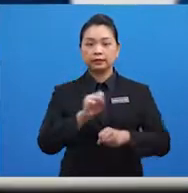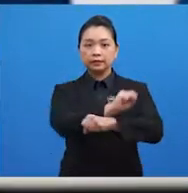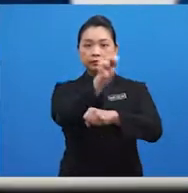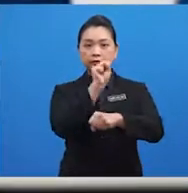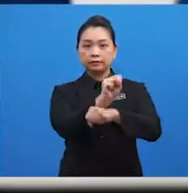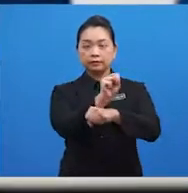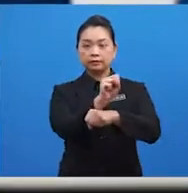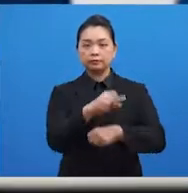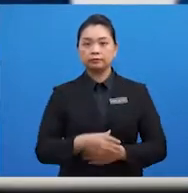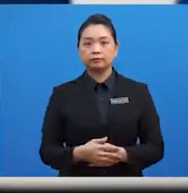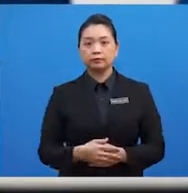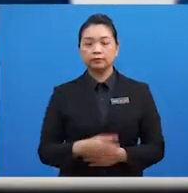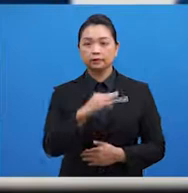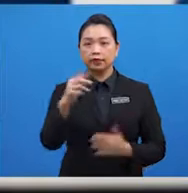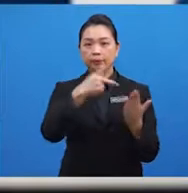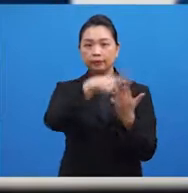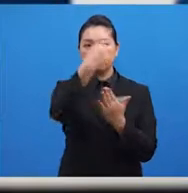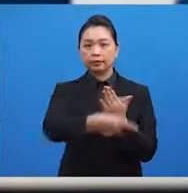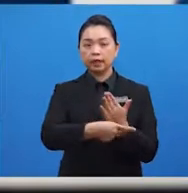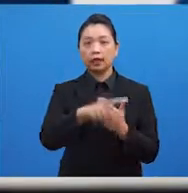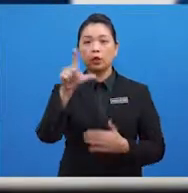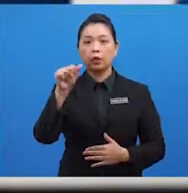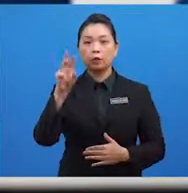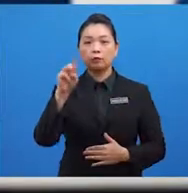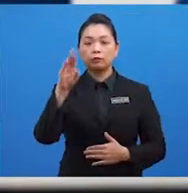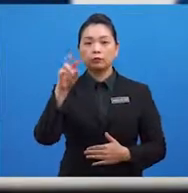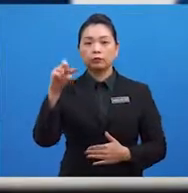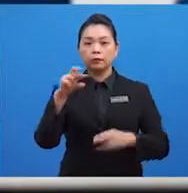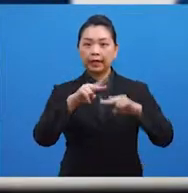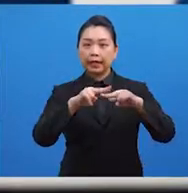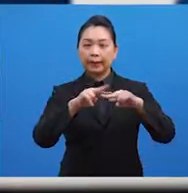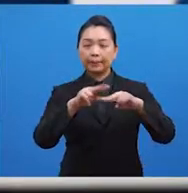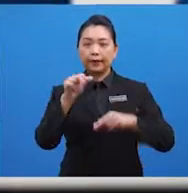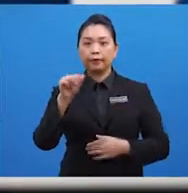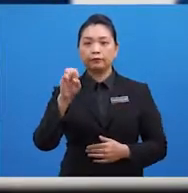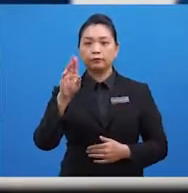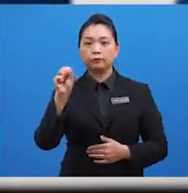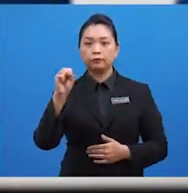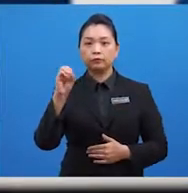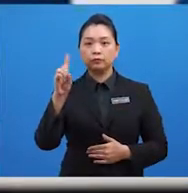dan projek perlombongan garam abu soda di Thailand.